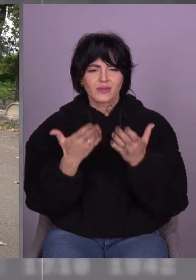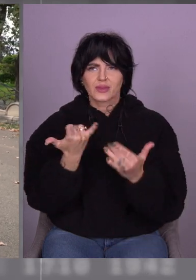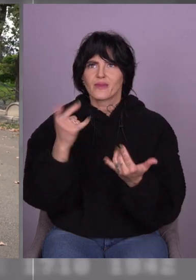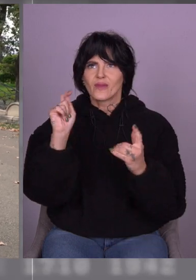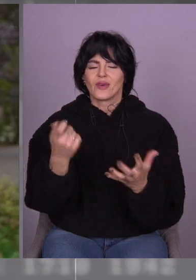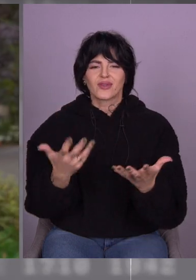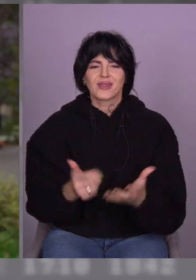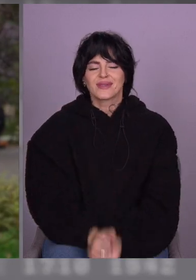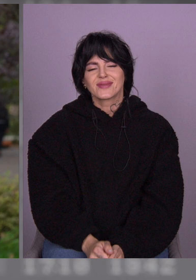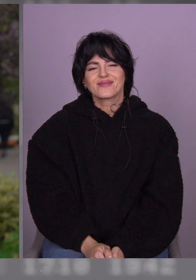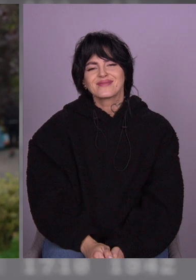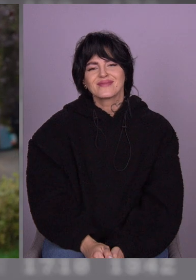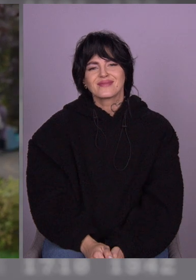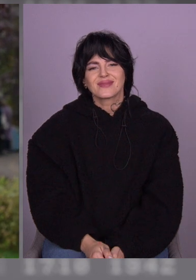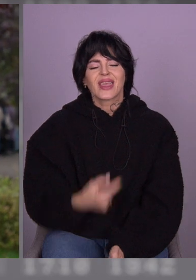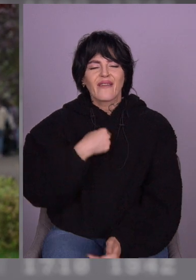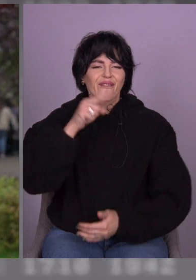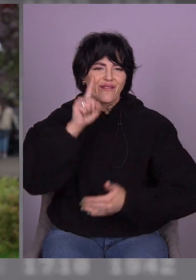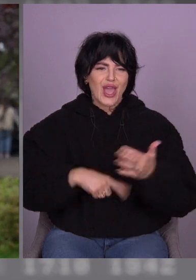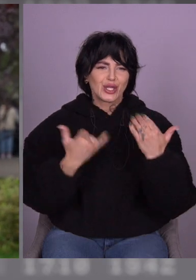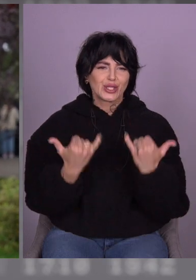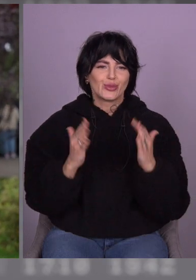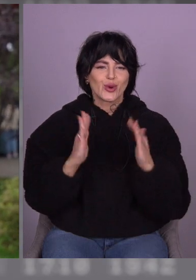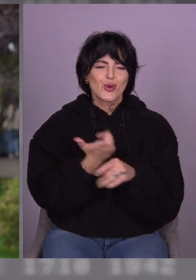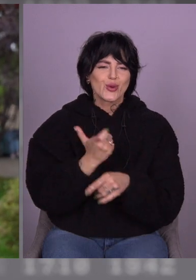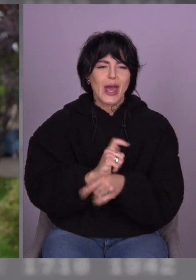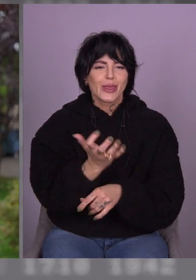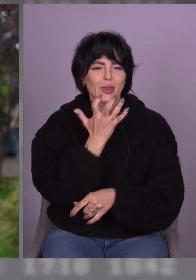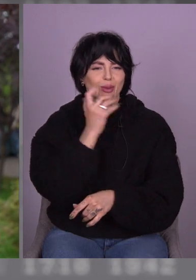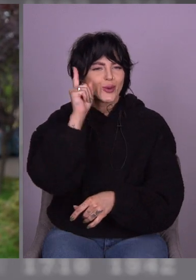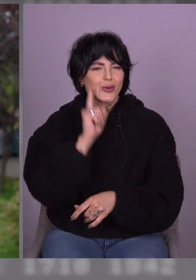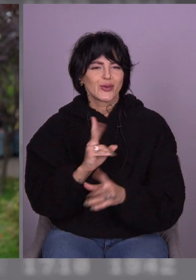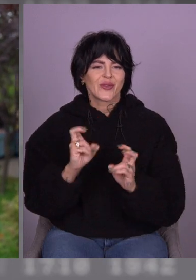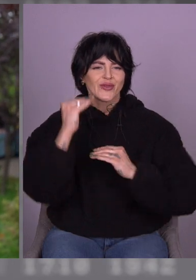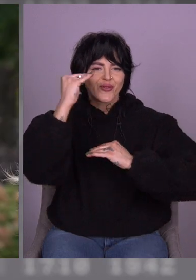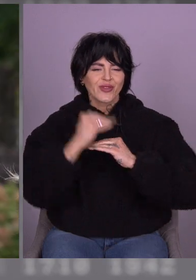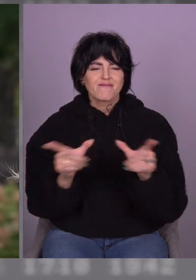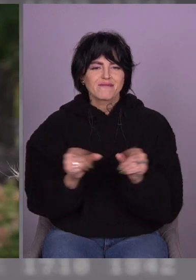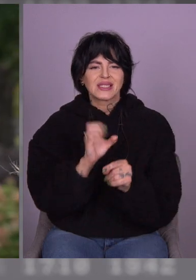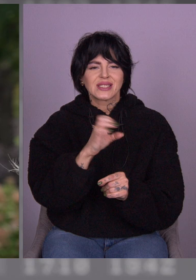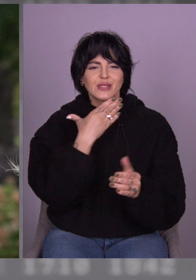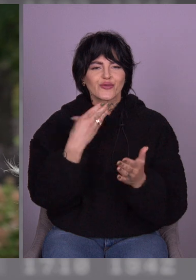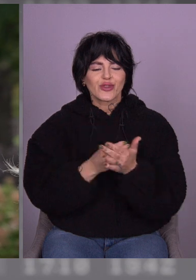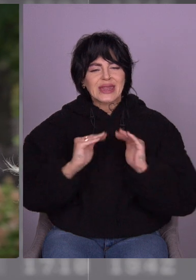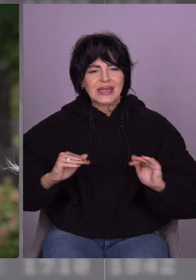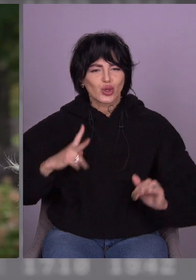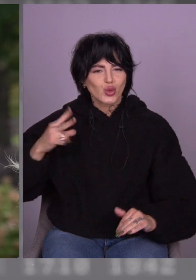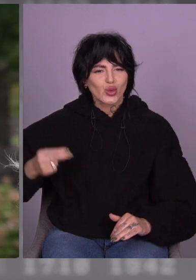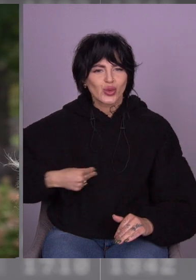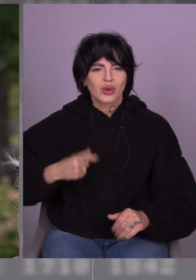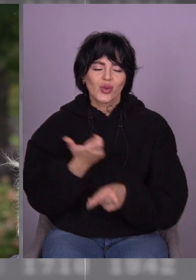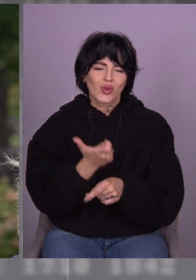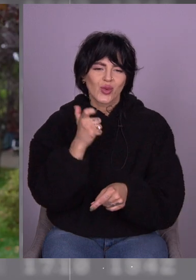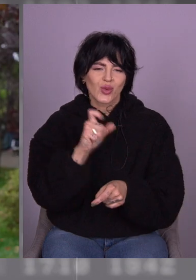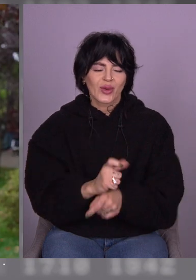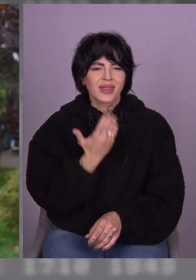Я вірю, що сьогодні буде найтепліший вечір у вас вдома разом зі своїми дівчатками. Я дуже вдячний вам. Дуже,